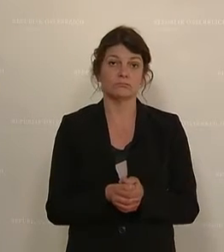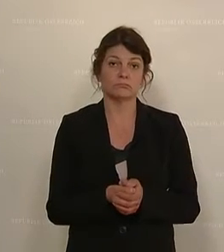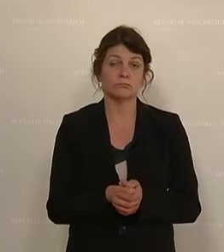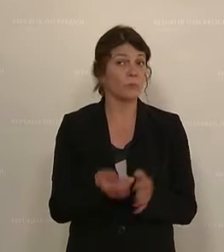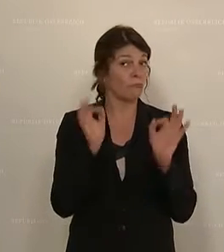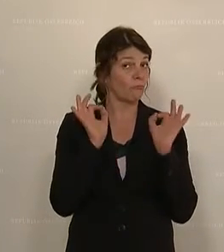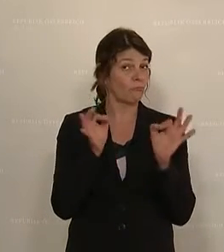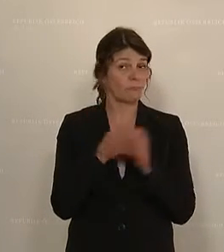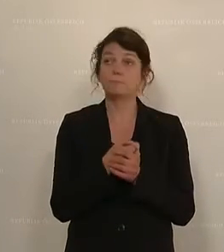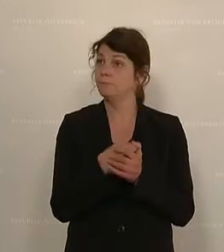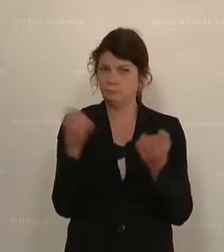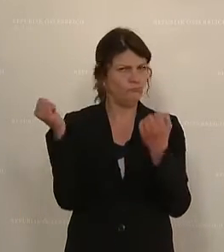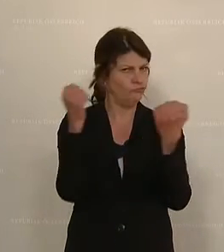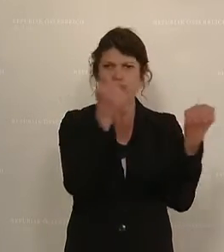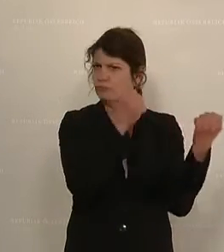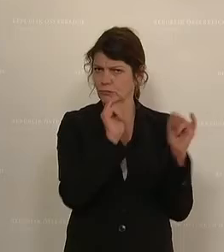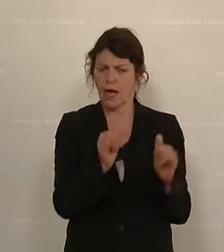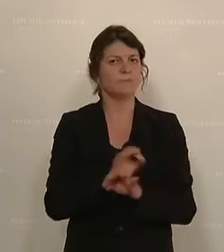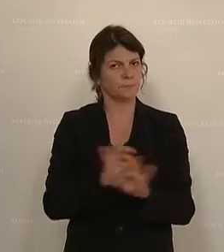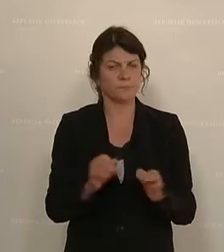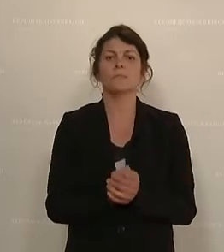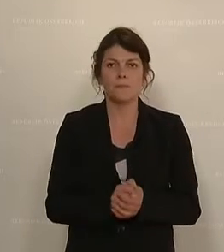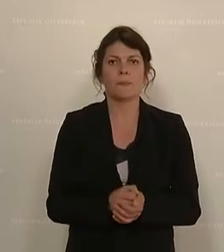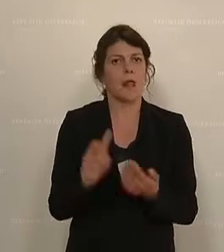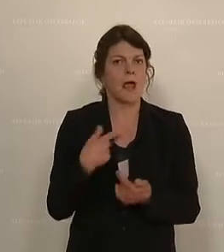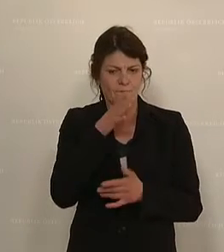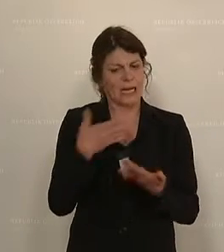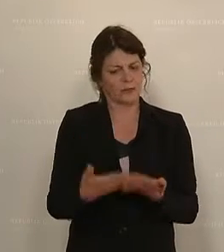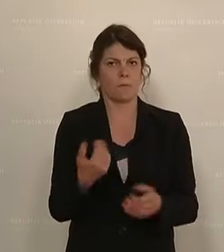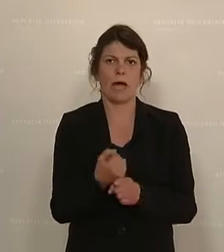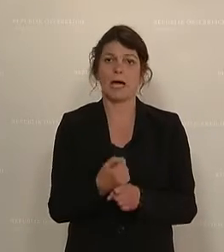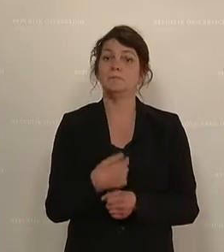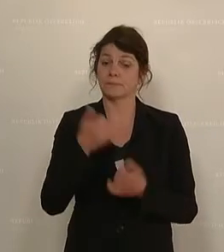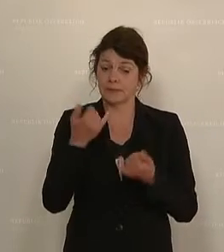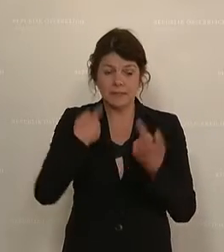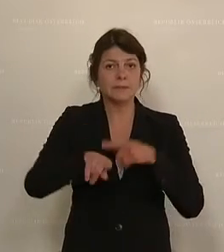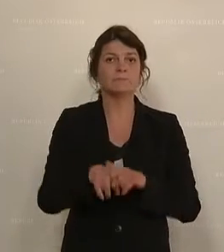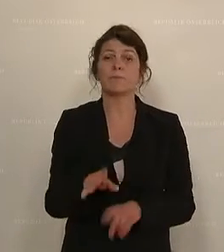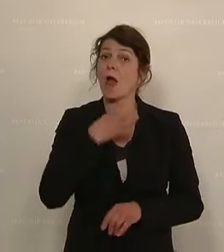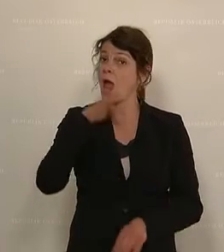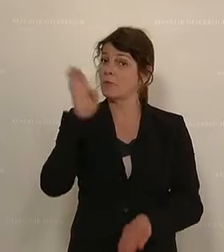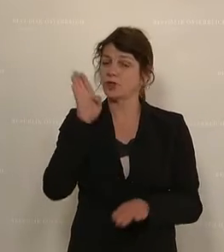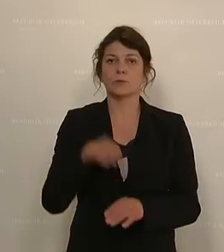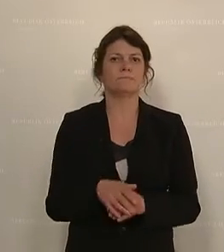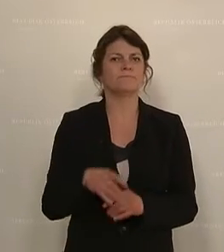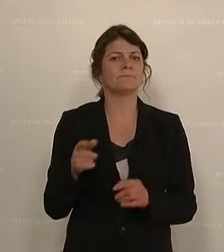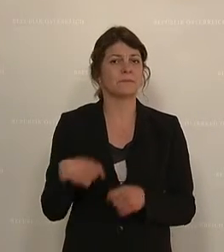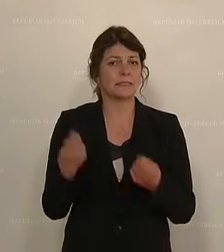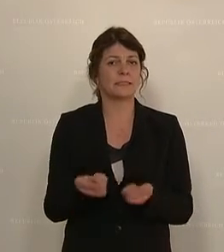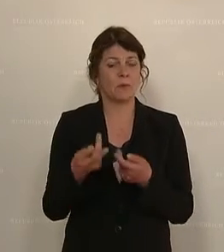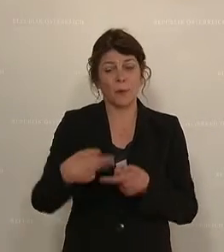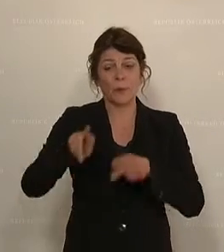Gut, mehr wird Zustimmung signalisiert, dann werde ich auch so vorgehen. Wir gelangen nun zur Abstimmung. Es liegt ein